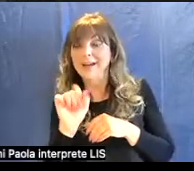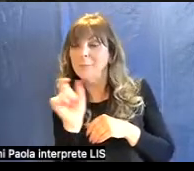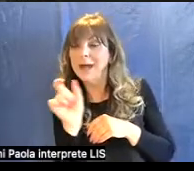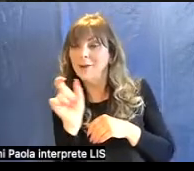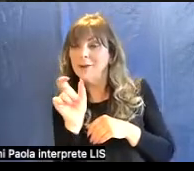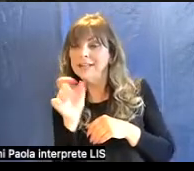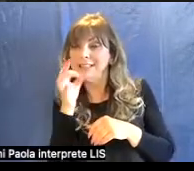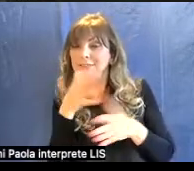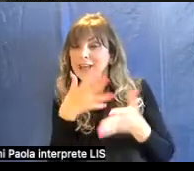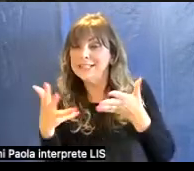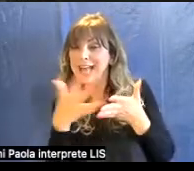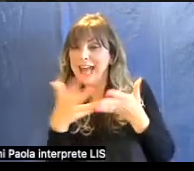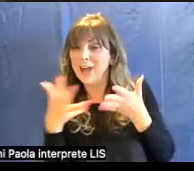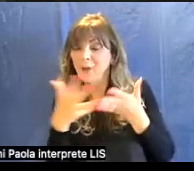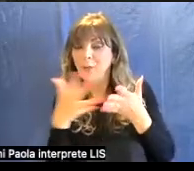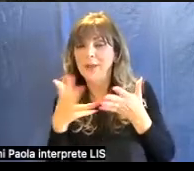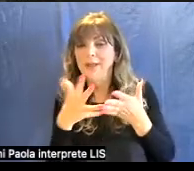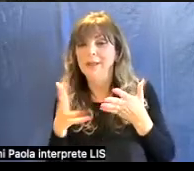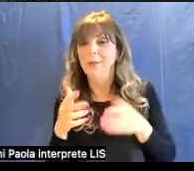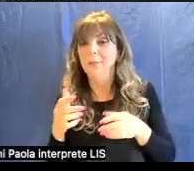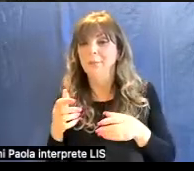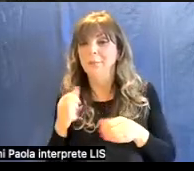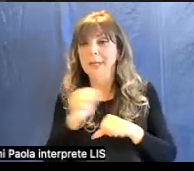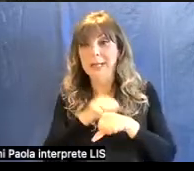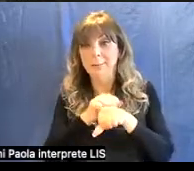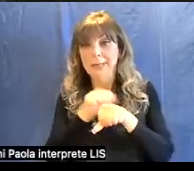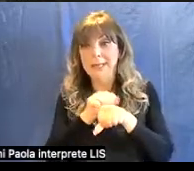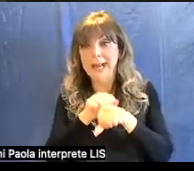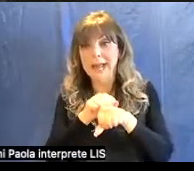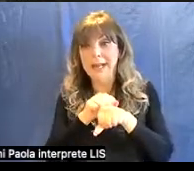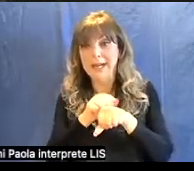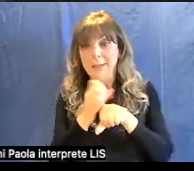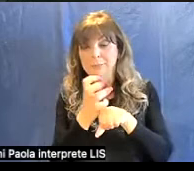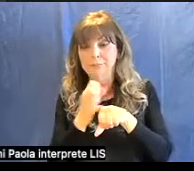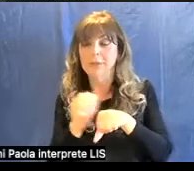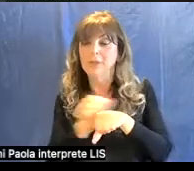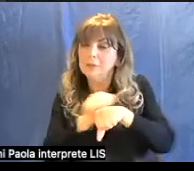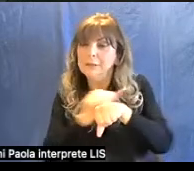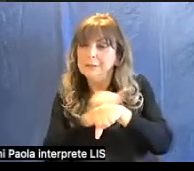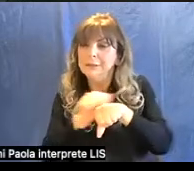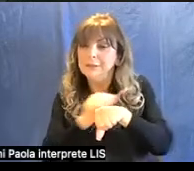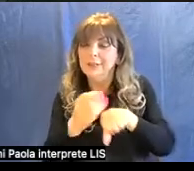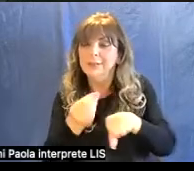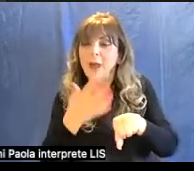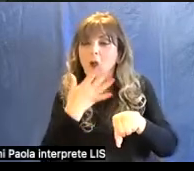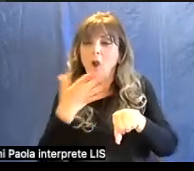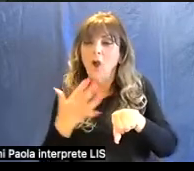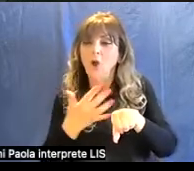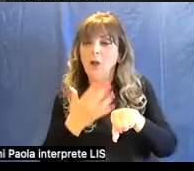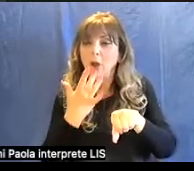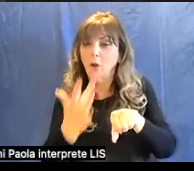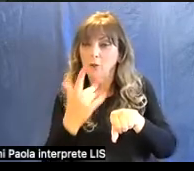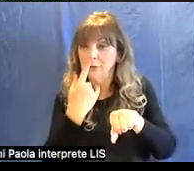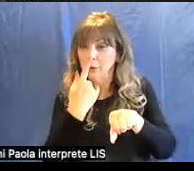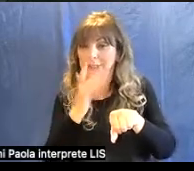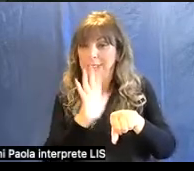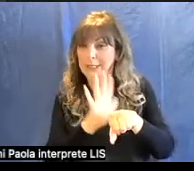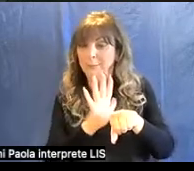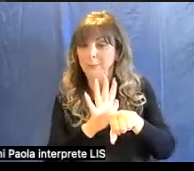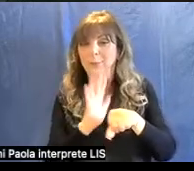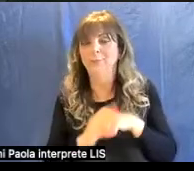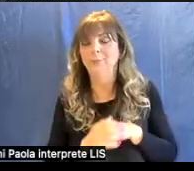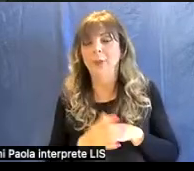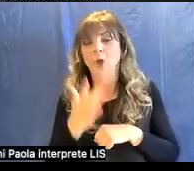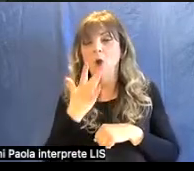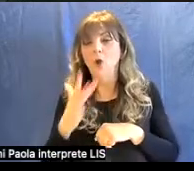strusciando il minerale su un coccio dava un colore rosso caratteristico. Rosso è anche poi